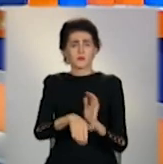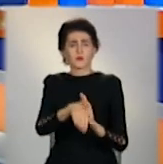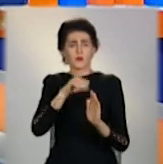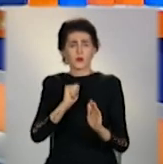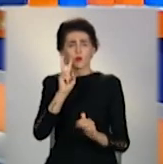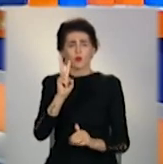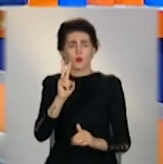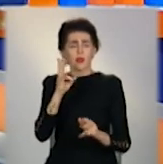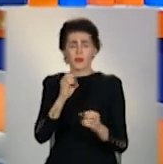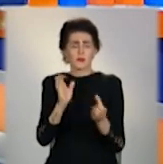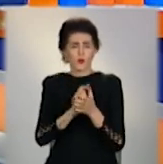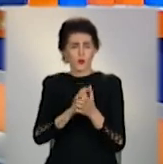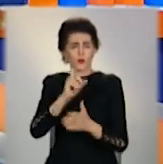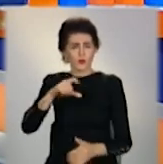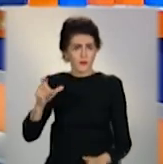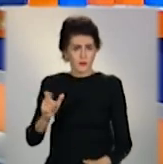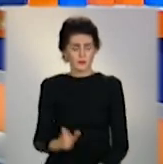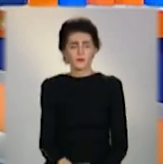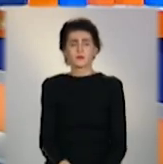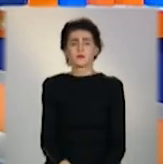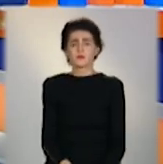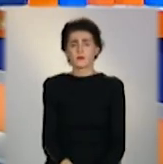невідомих? Про це Анна Мальцева.